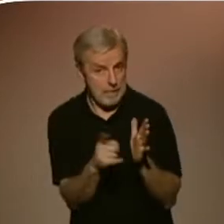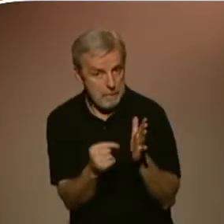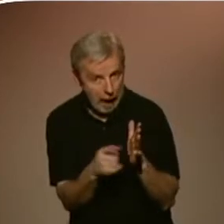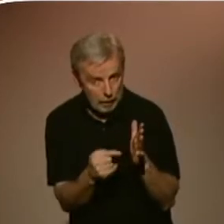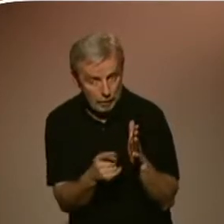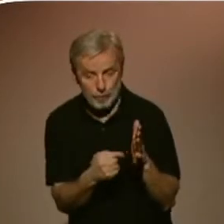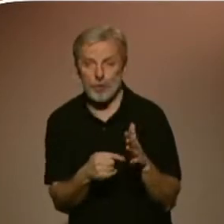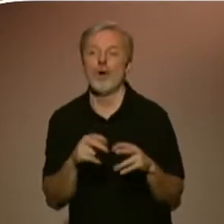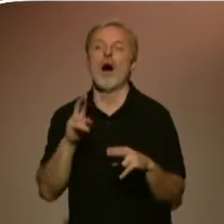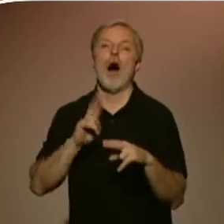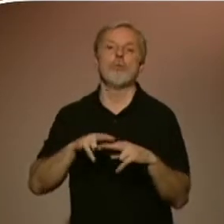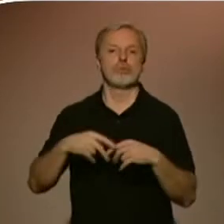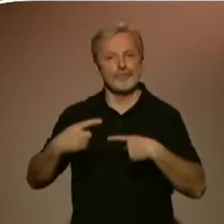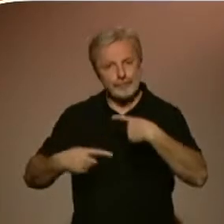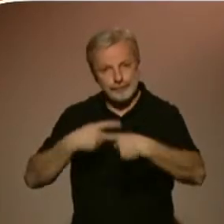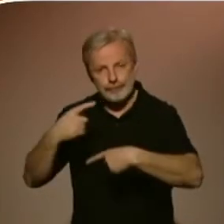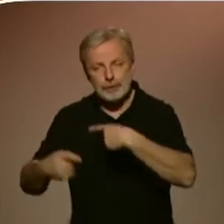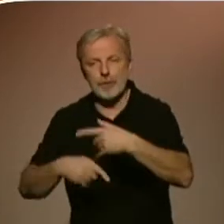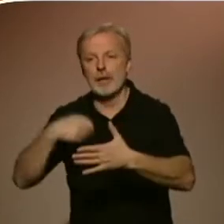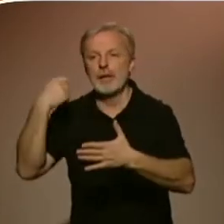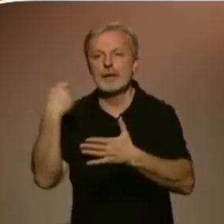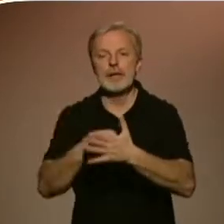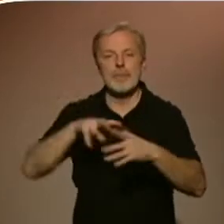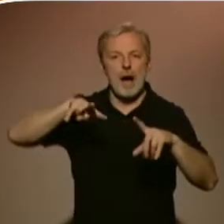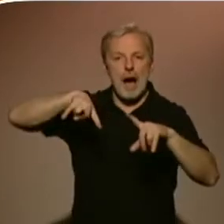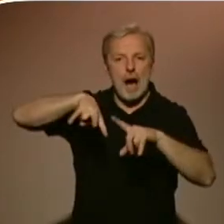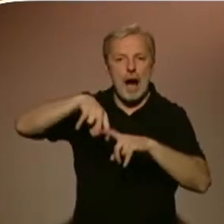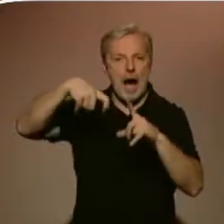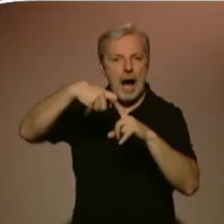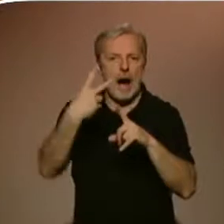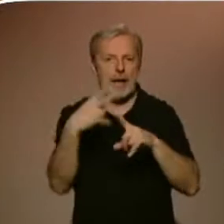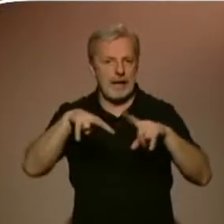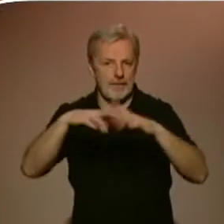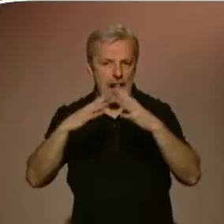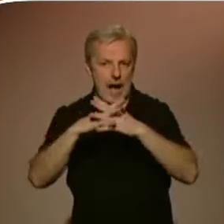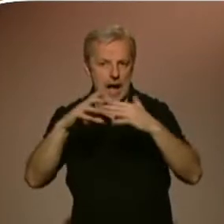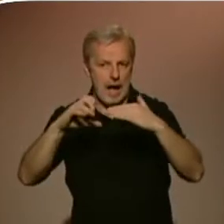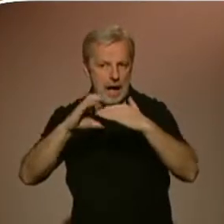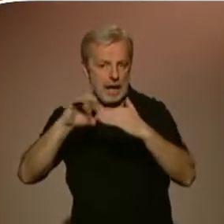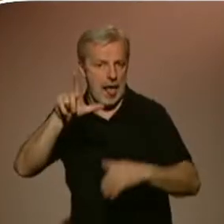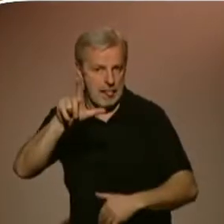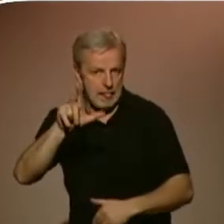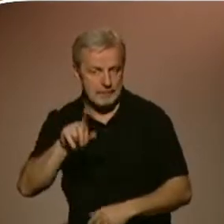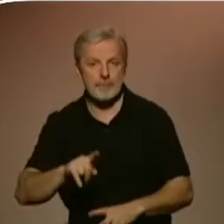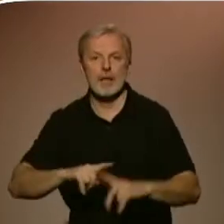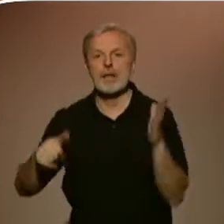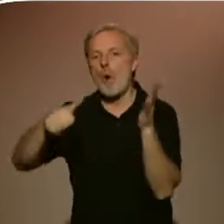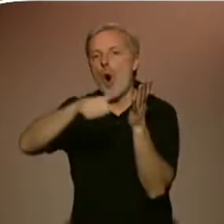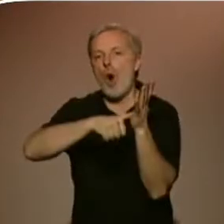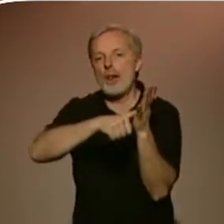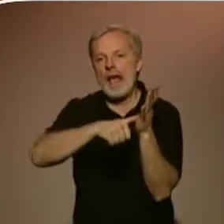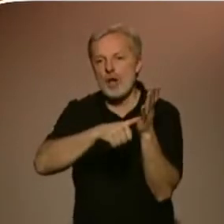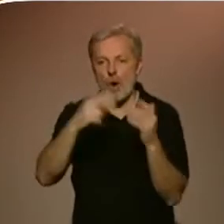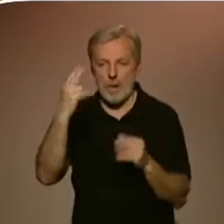technikám, jakými jsou akvarel, tempera a No, my tady máme další, tak tohle je olejomalba, tohle je překrásný obrázek, musím říct.